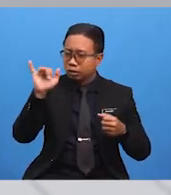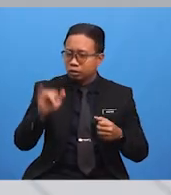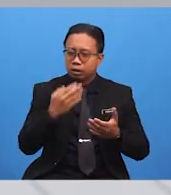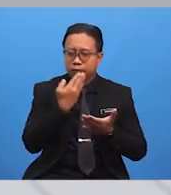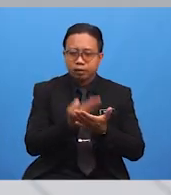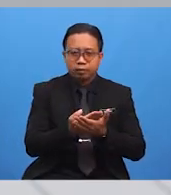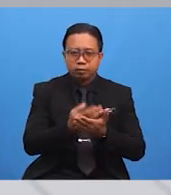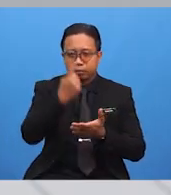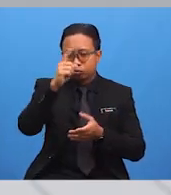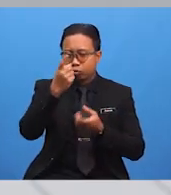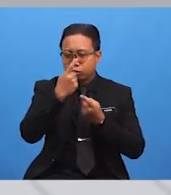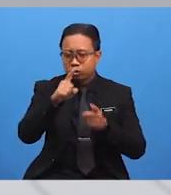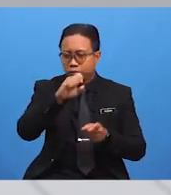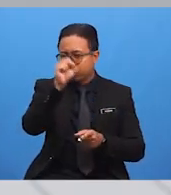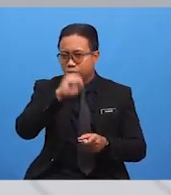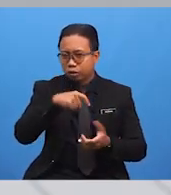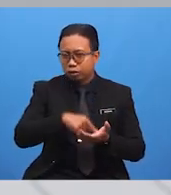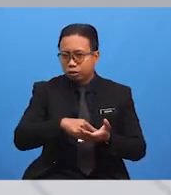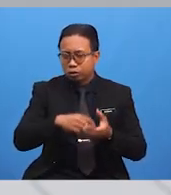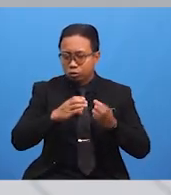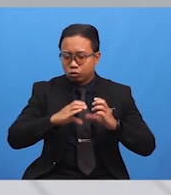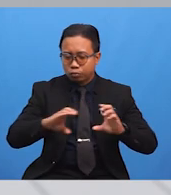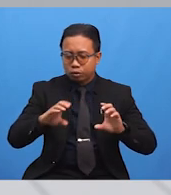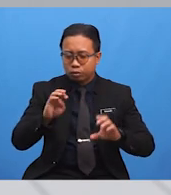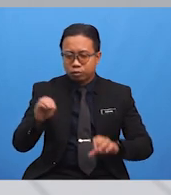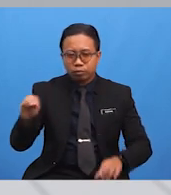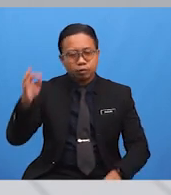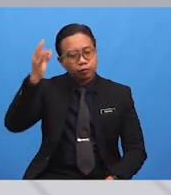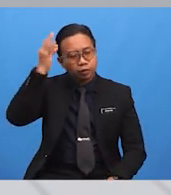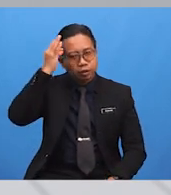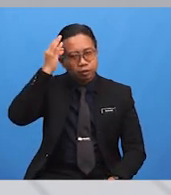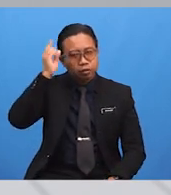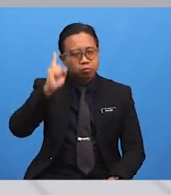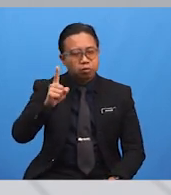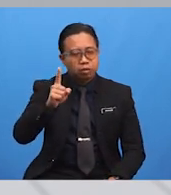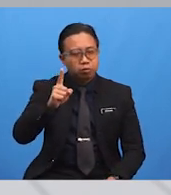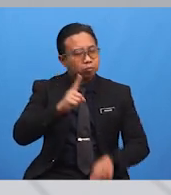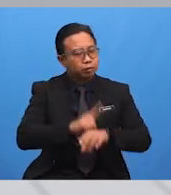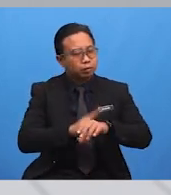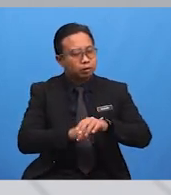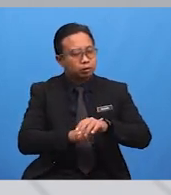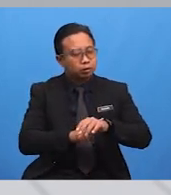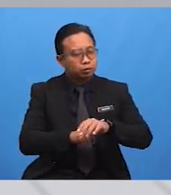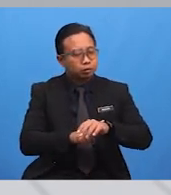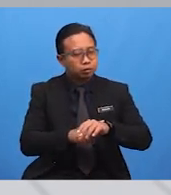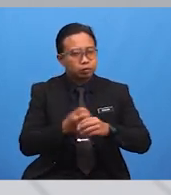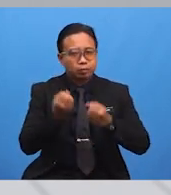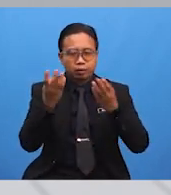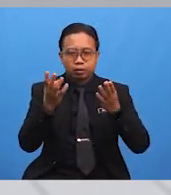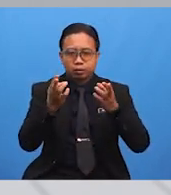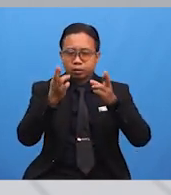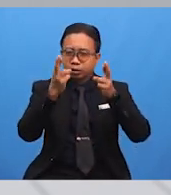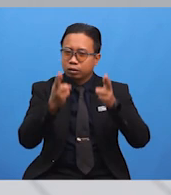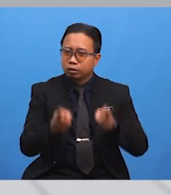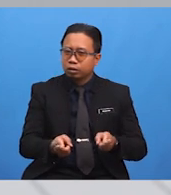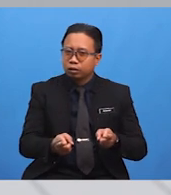Untuk menjawab soalan ini, cuba murid-murid fikirkan satu keadaan di mana kebanyakan rakyat